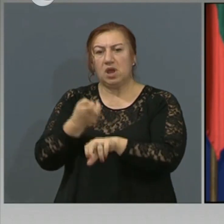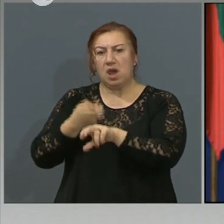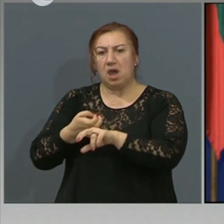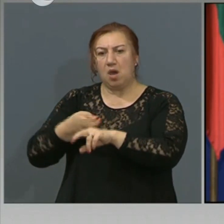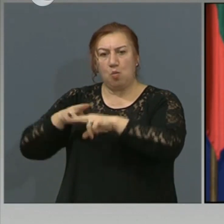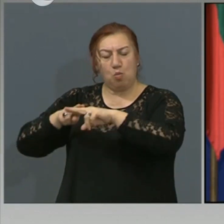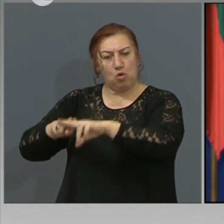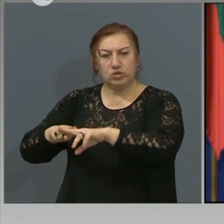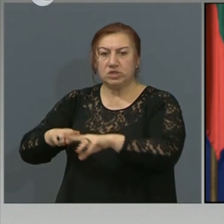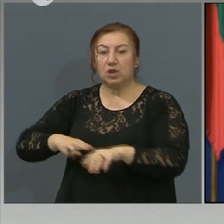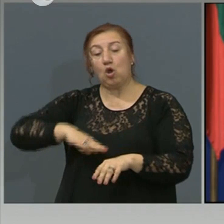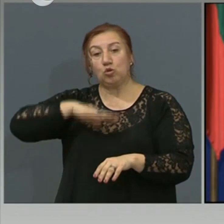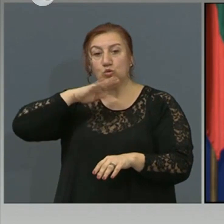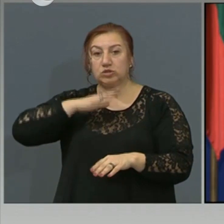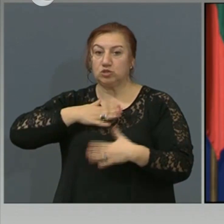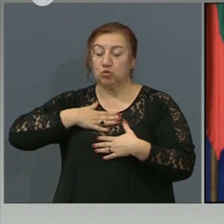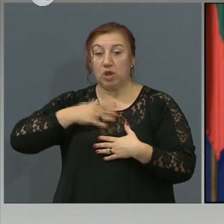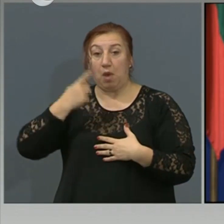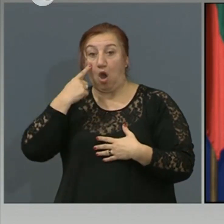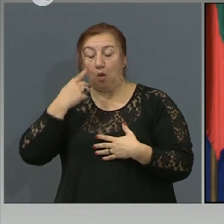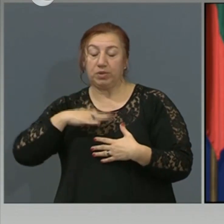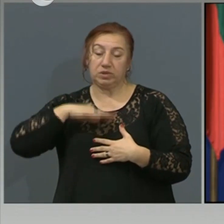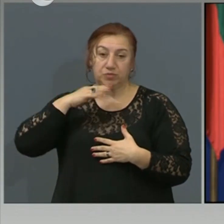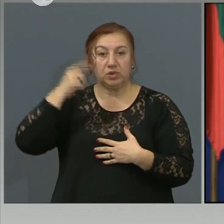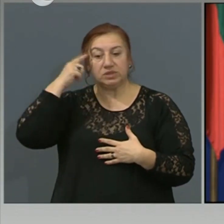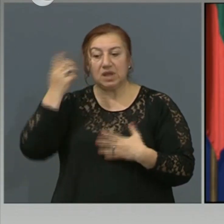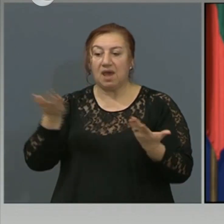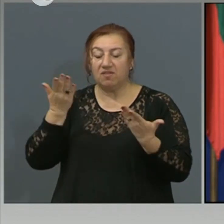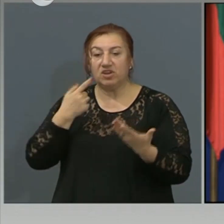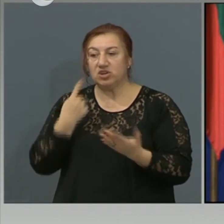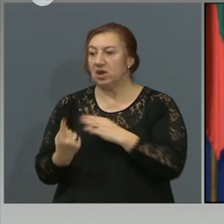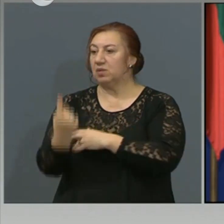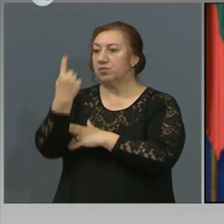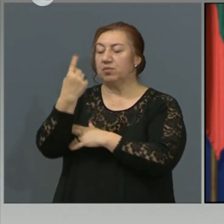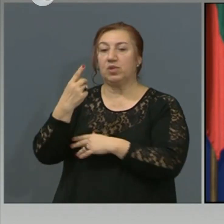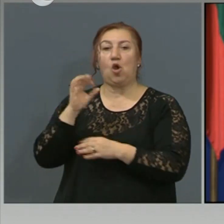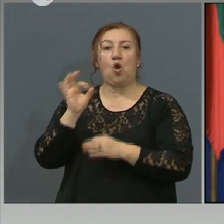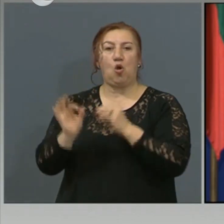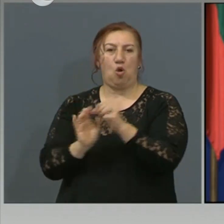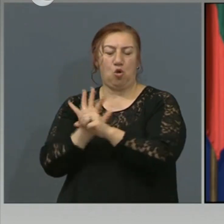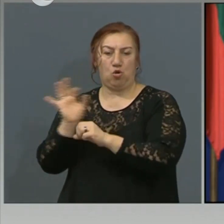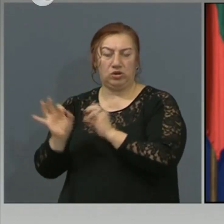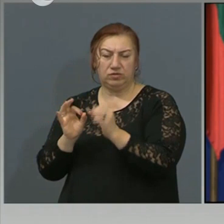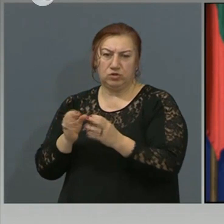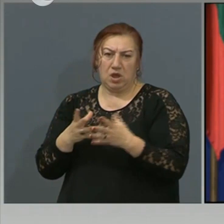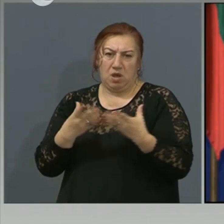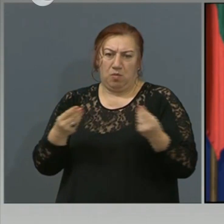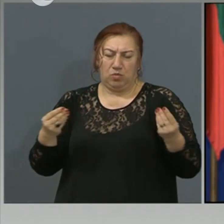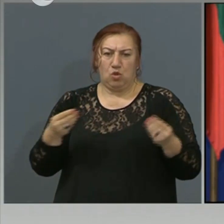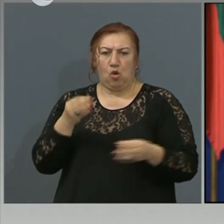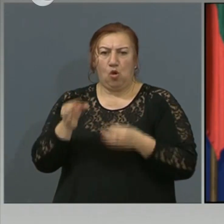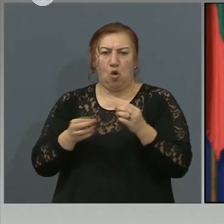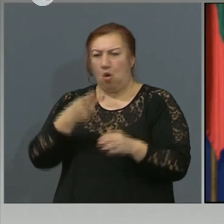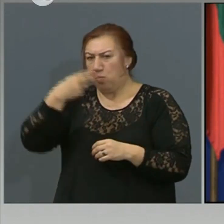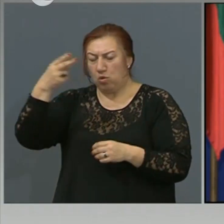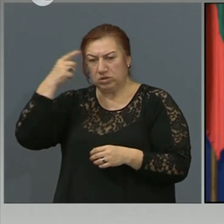достатъчно обучени и от играни ситуациите с появата на коронавирус, защото много болници видяхте, че